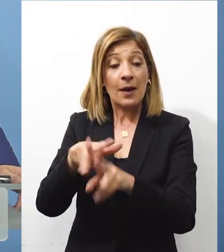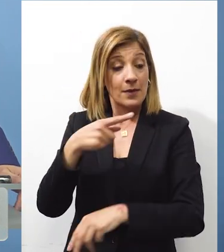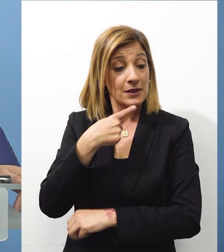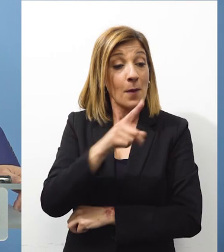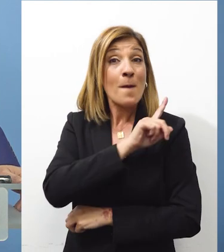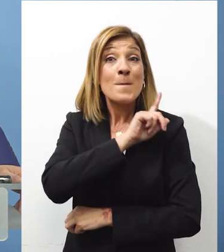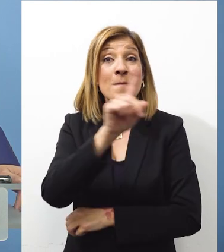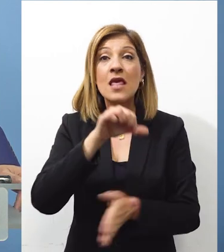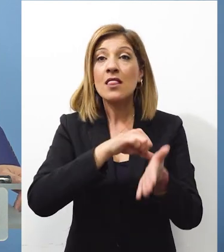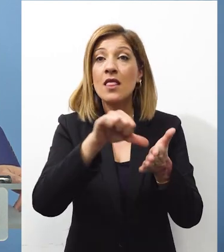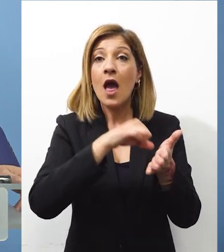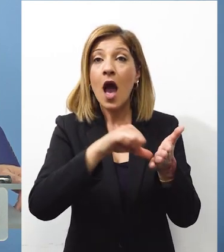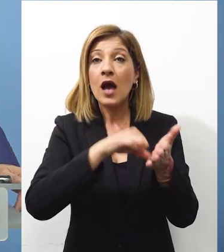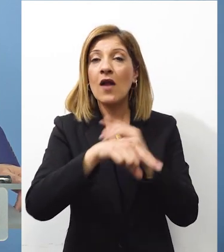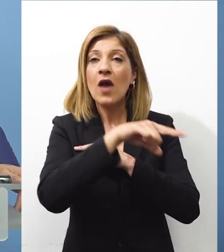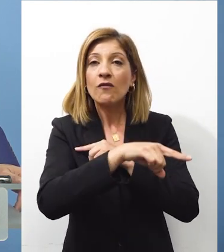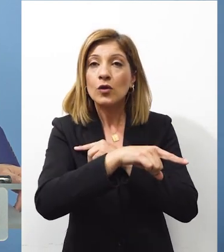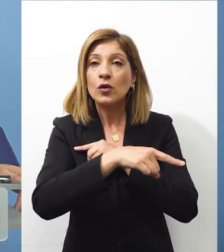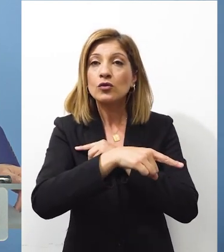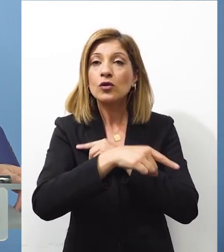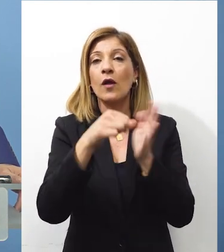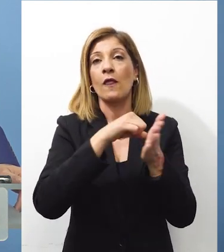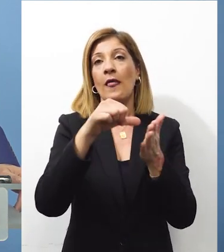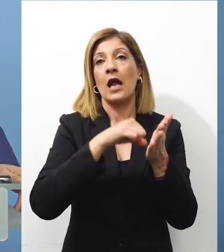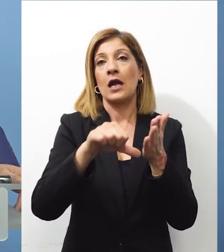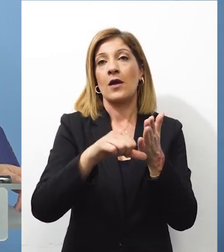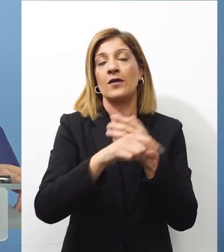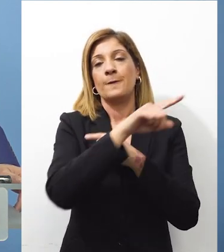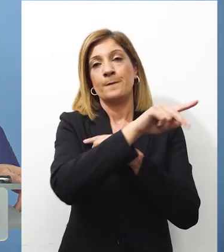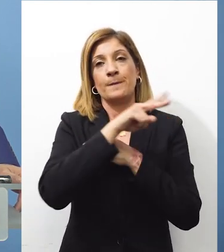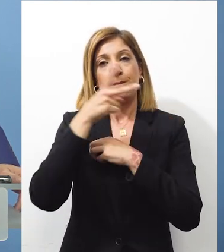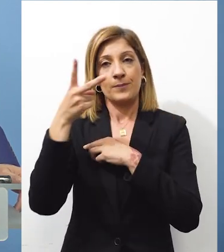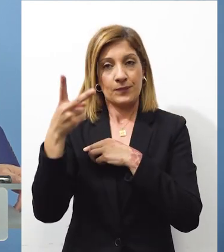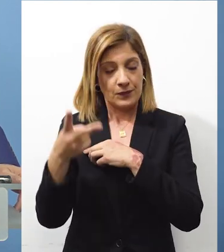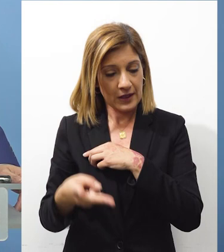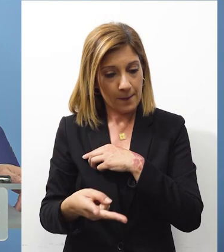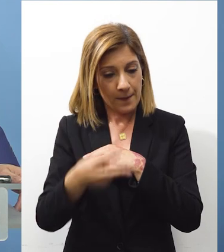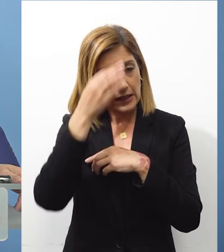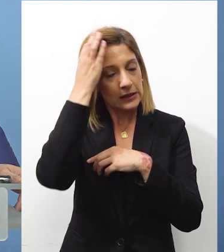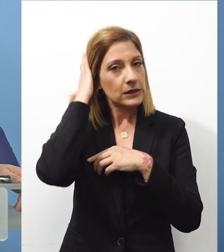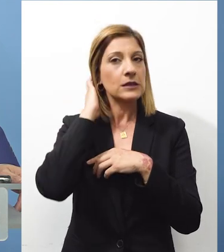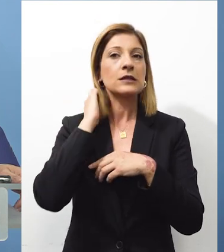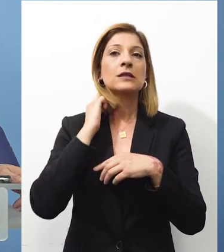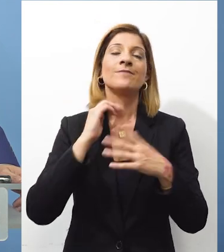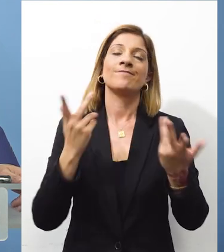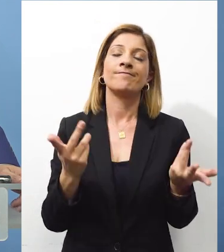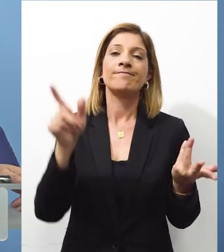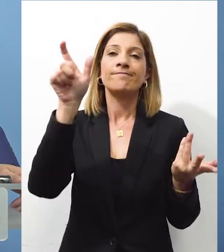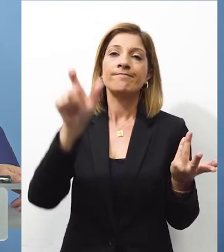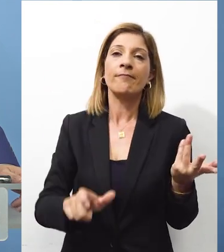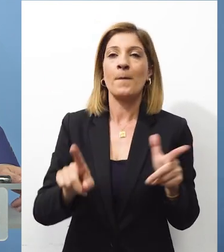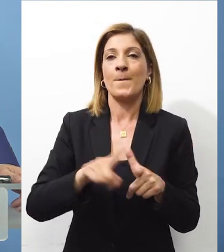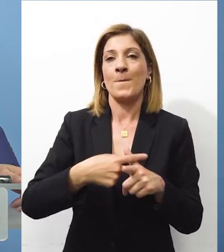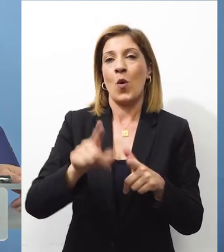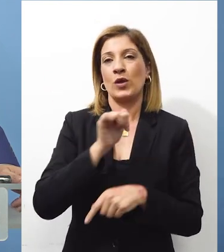να μην διαγραφεί οτιδήποτε Βεβαίως και ήταν γνωστή να πω πρώτα απ' όλα ότι θα αναμέναμε από μια